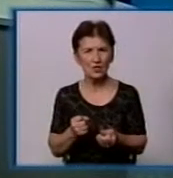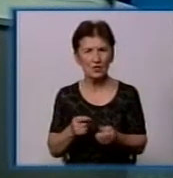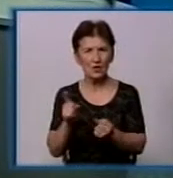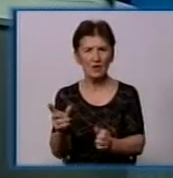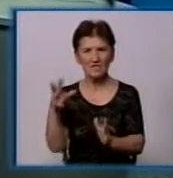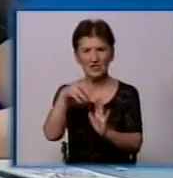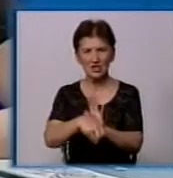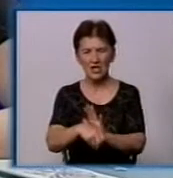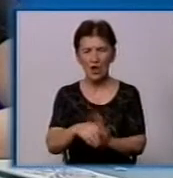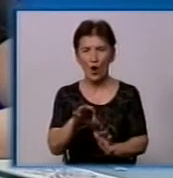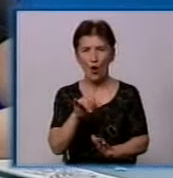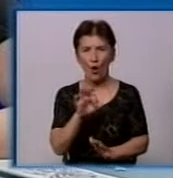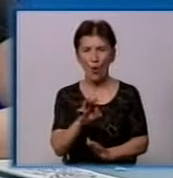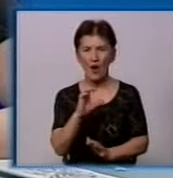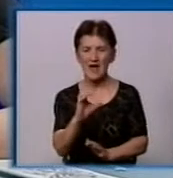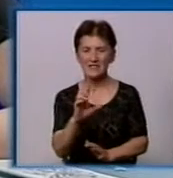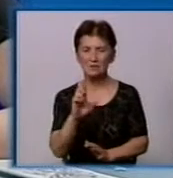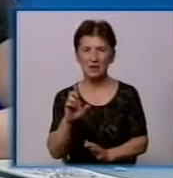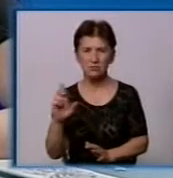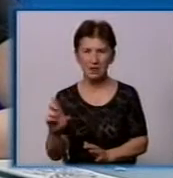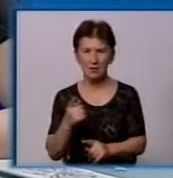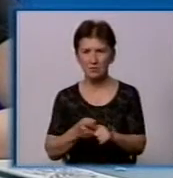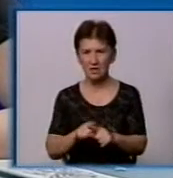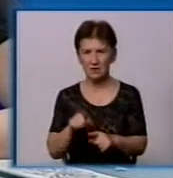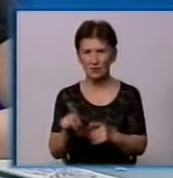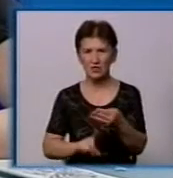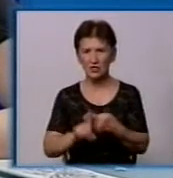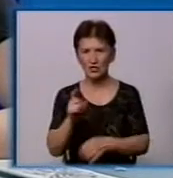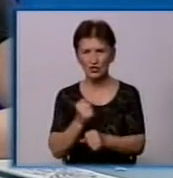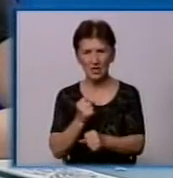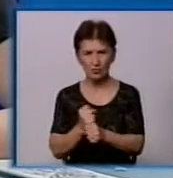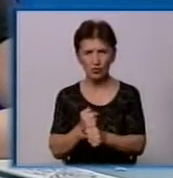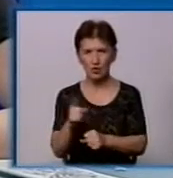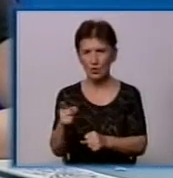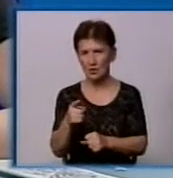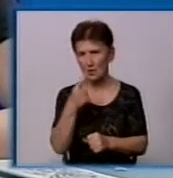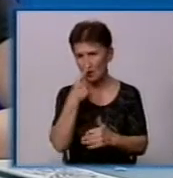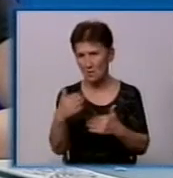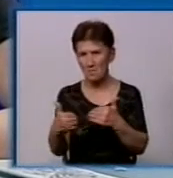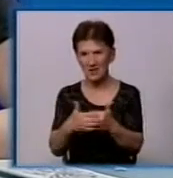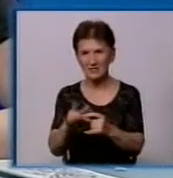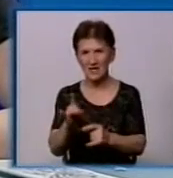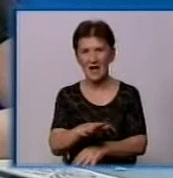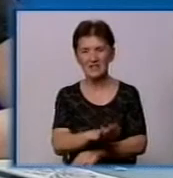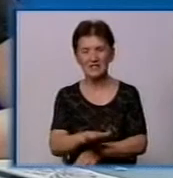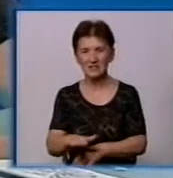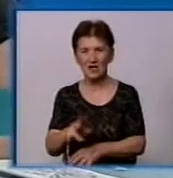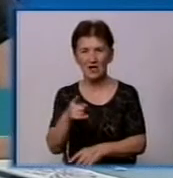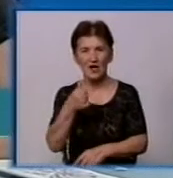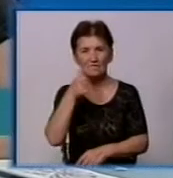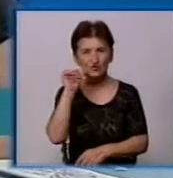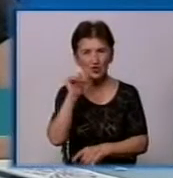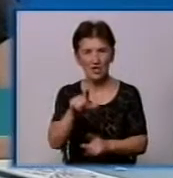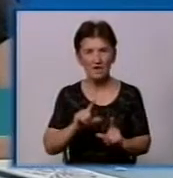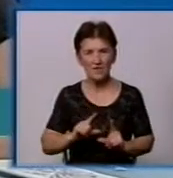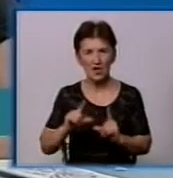ОСББ, і вони почали працювати над цією проблемою. Тобто, да, дійсно, він дуже близь к дитському садіку, буквально вчера ми виїжджали